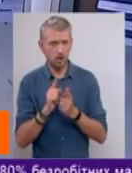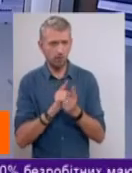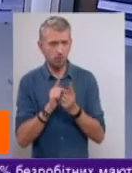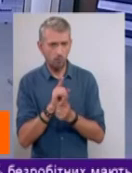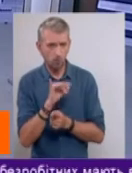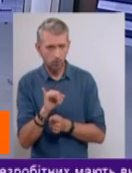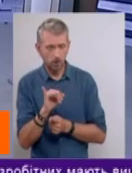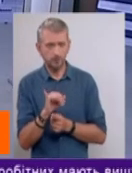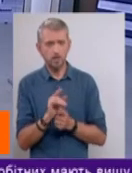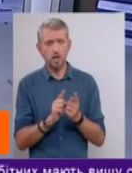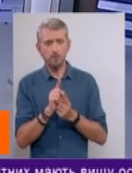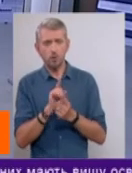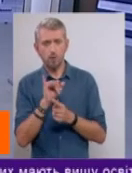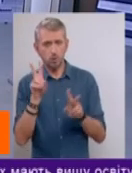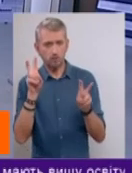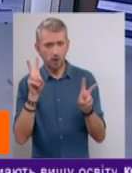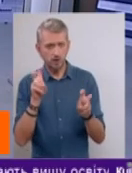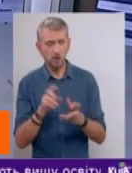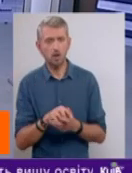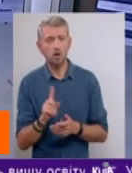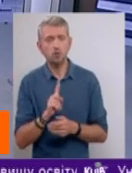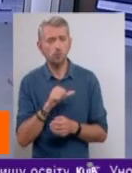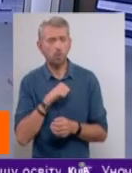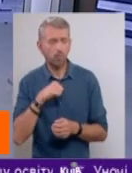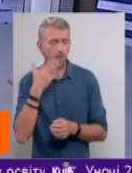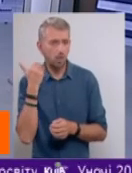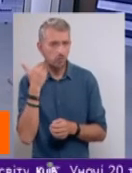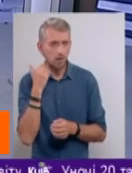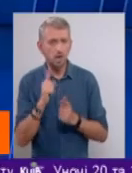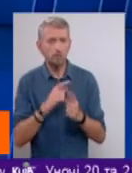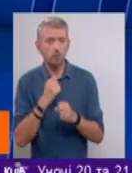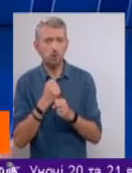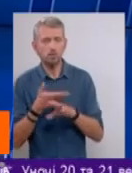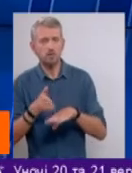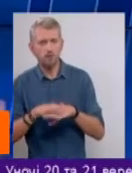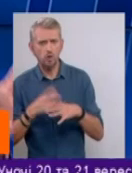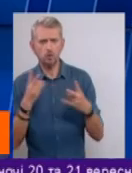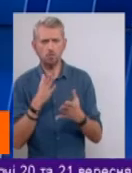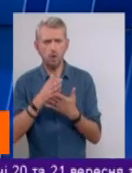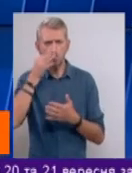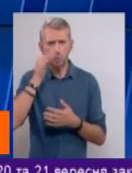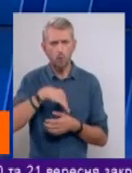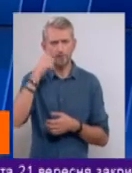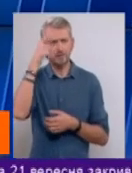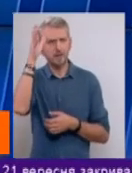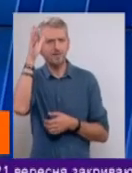ми їх називаємо так, реформатори в кавичках. Що найлегше? Реформи робити важко, тому що треба мати досвід, знання.